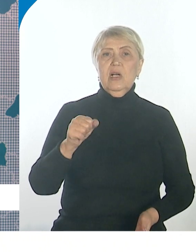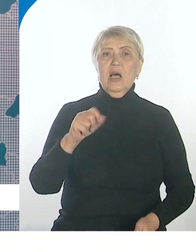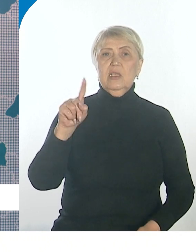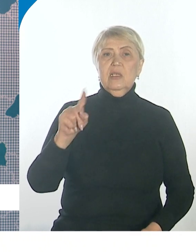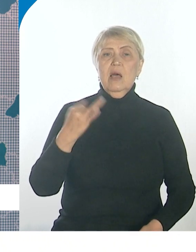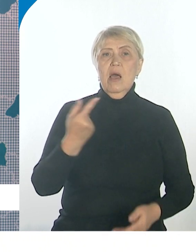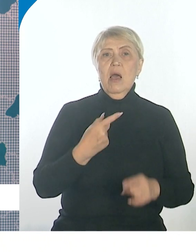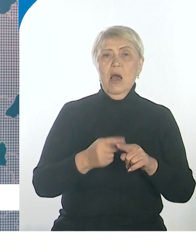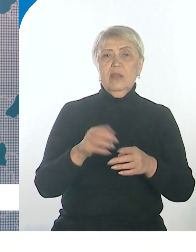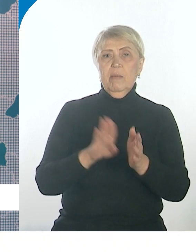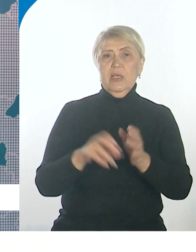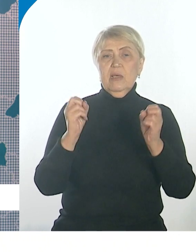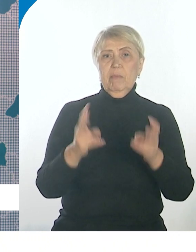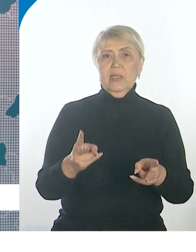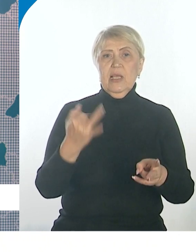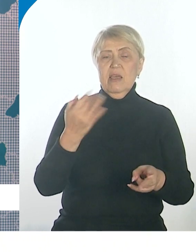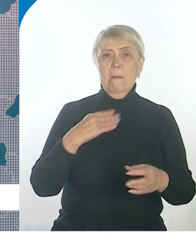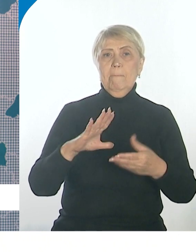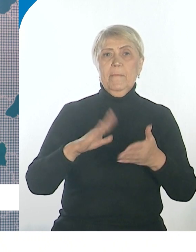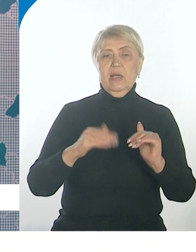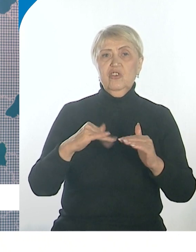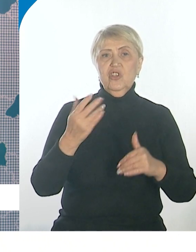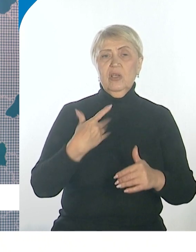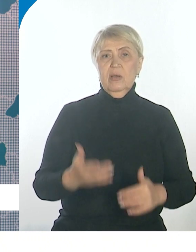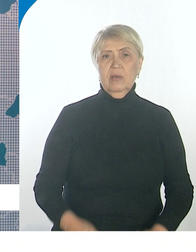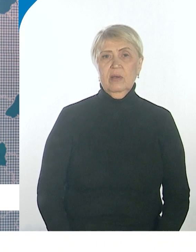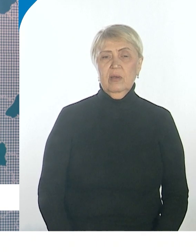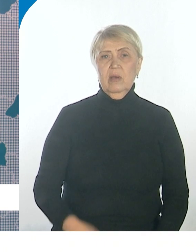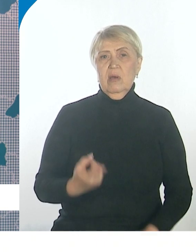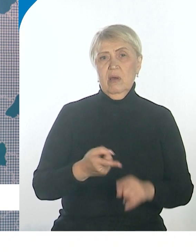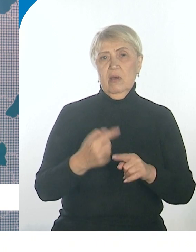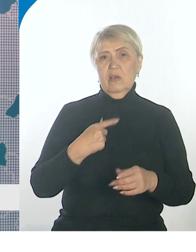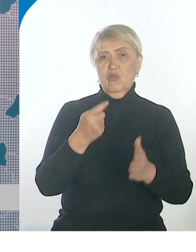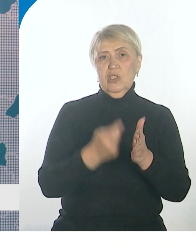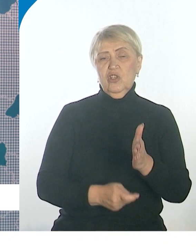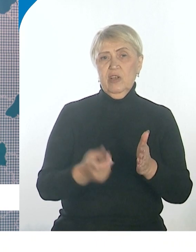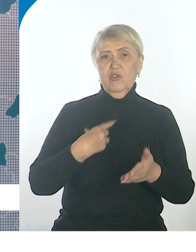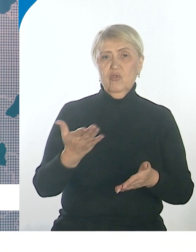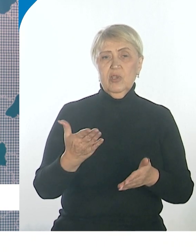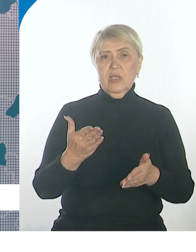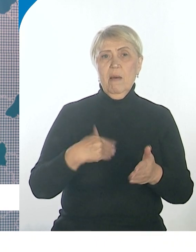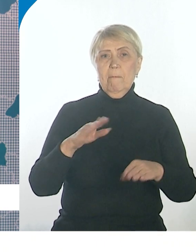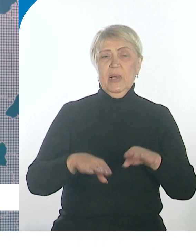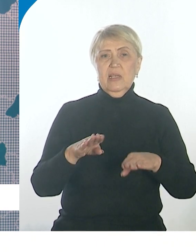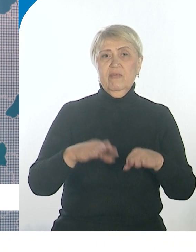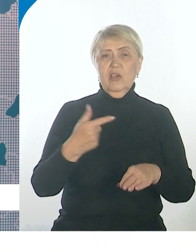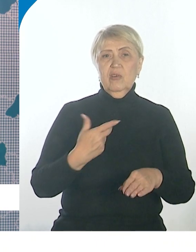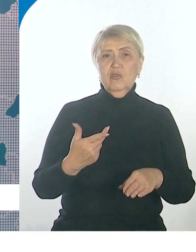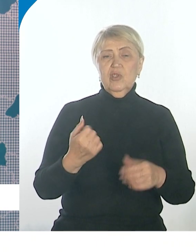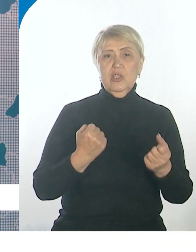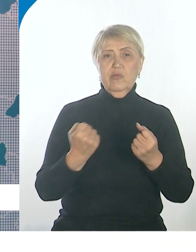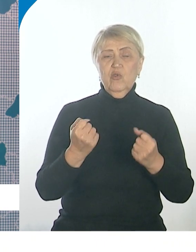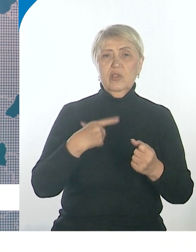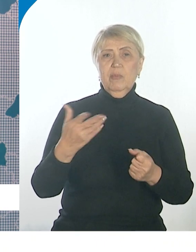безопасно, это и практично, но и самое главное, это дешевле. По сравнению с твердыми видами топлива,